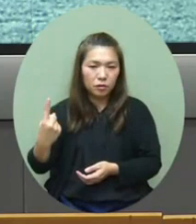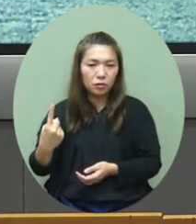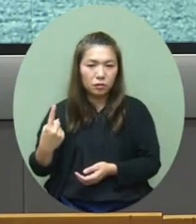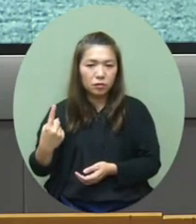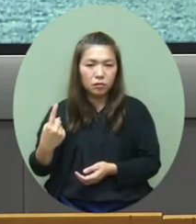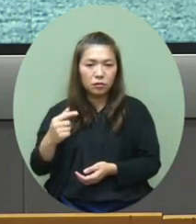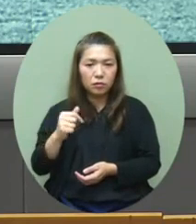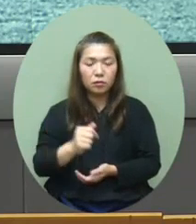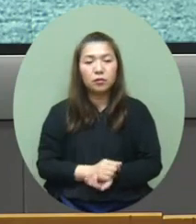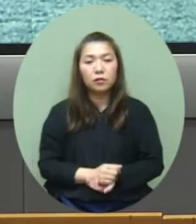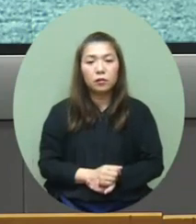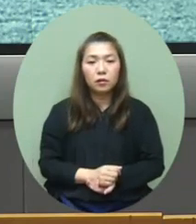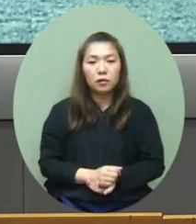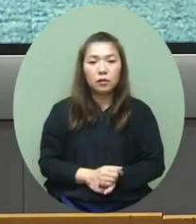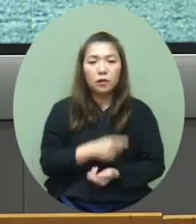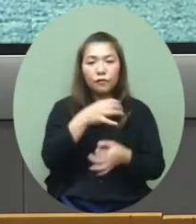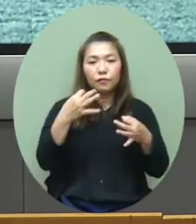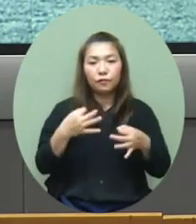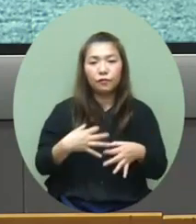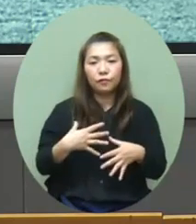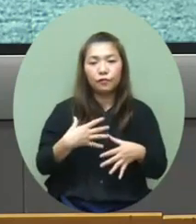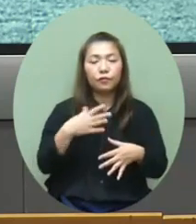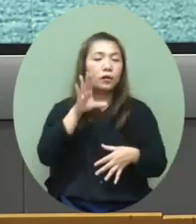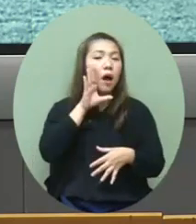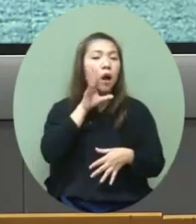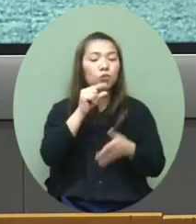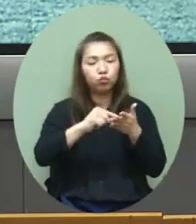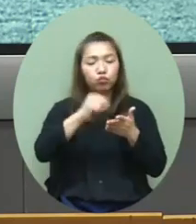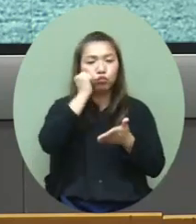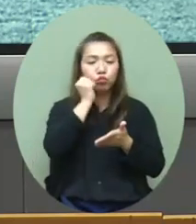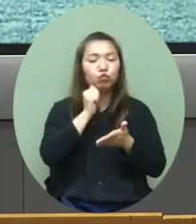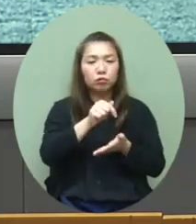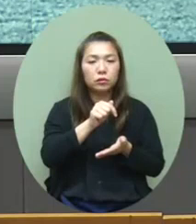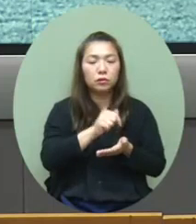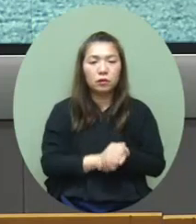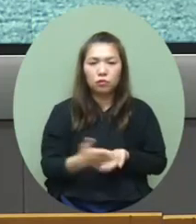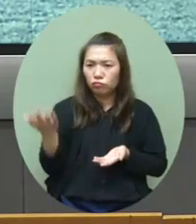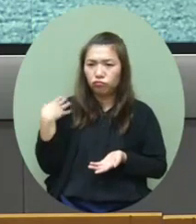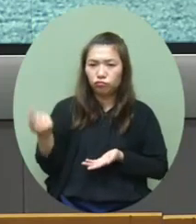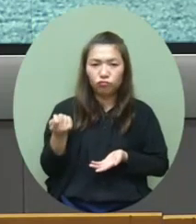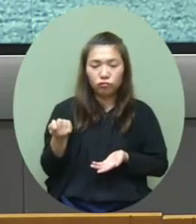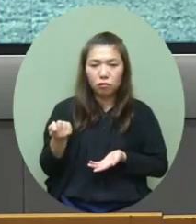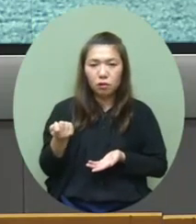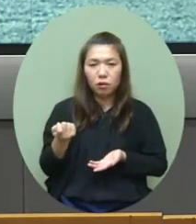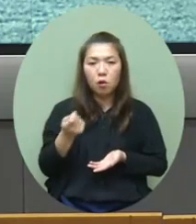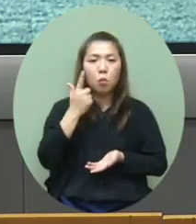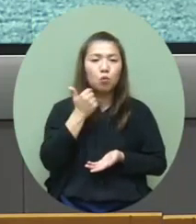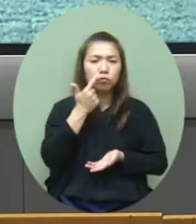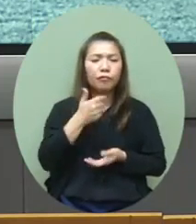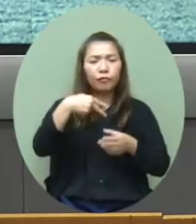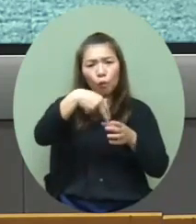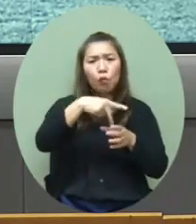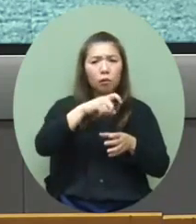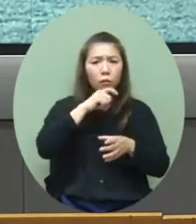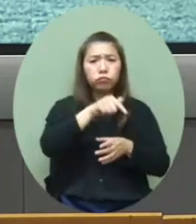富泰護老院那裡最近在餵食火鍋都看到